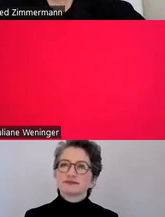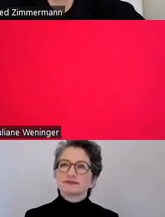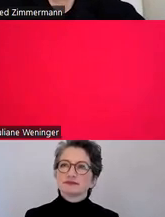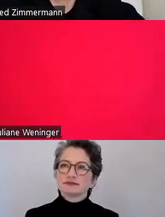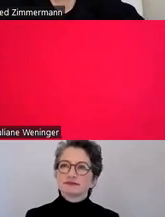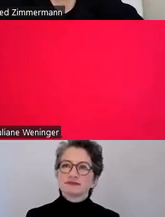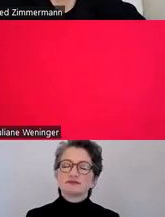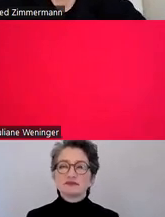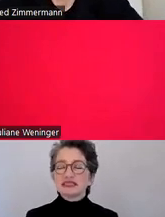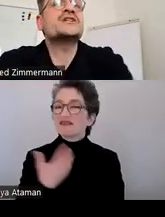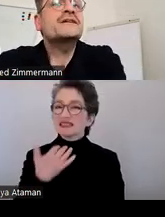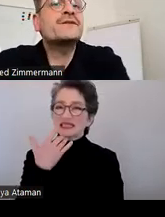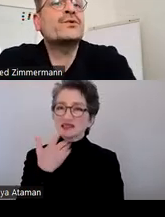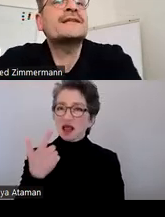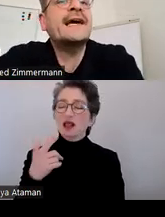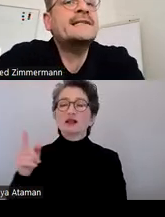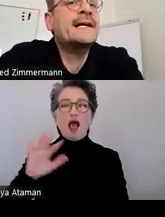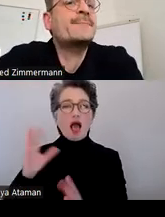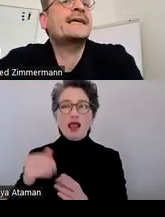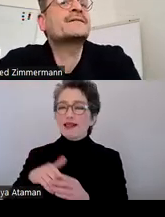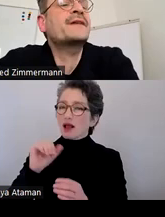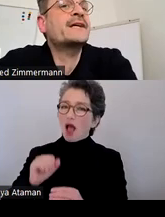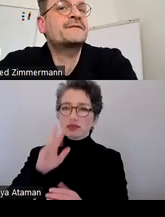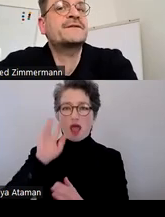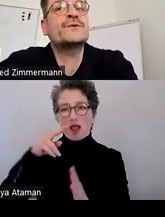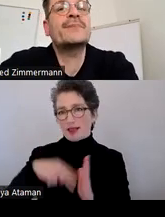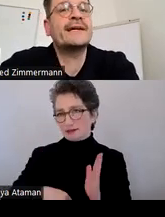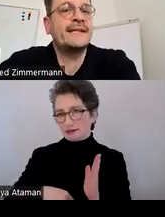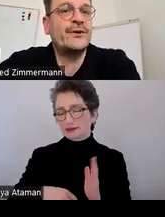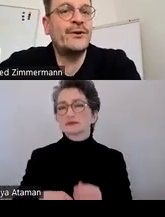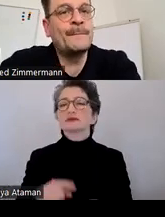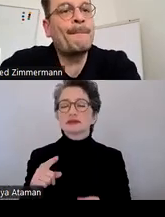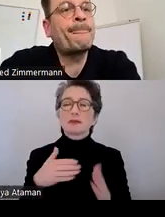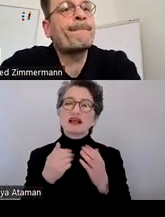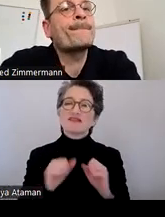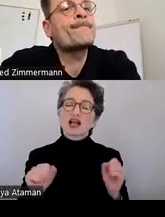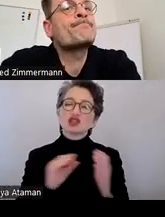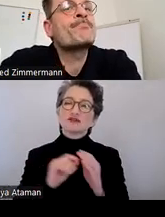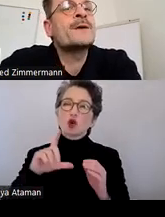der Sie mittels eines Schriftgrößenrechners barrierefreie Schriftgrößen berechnen können.